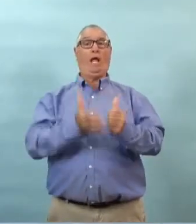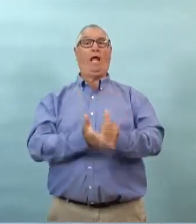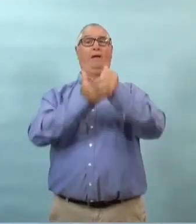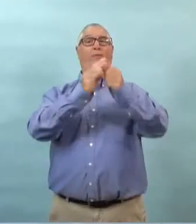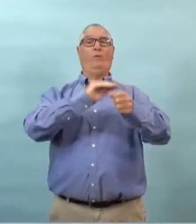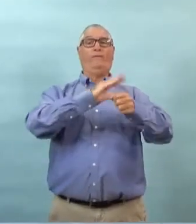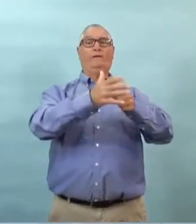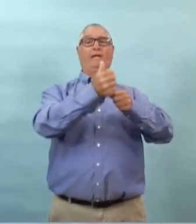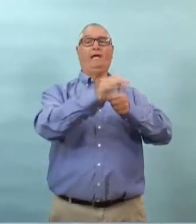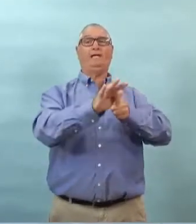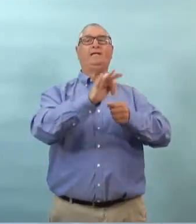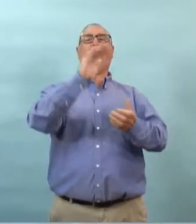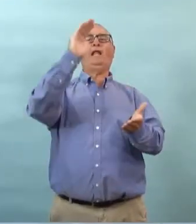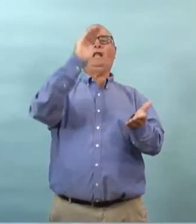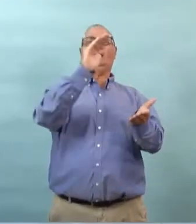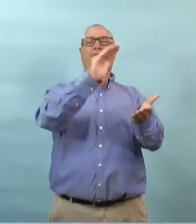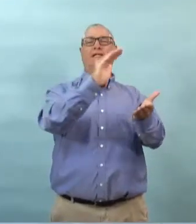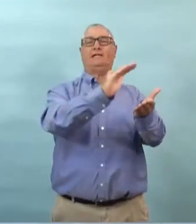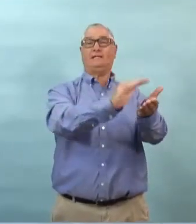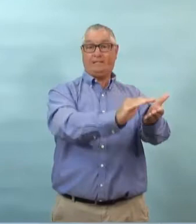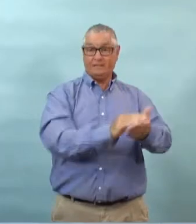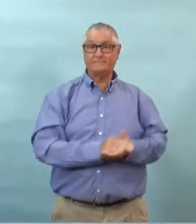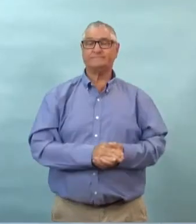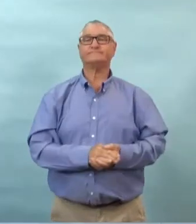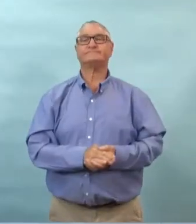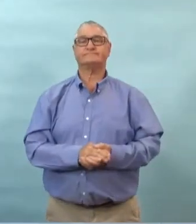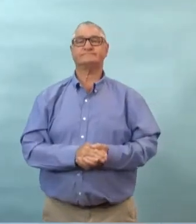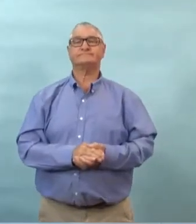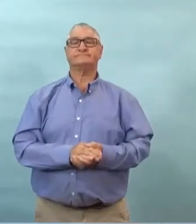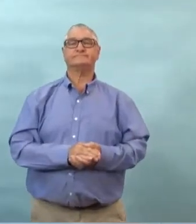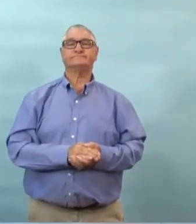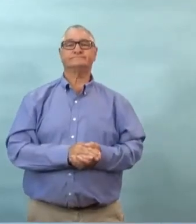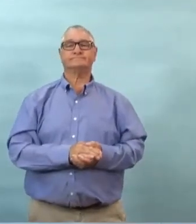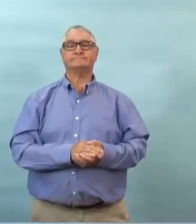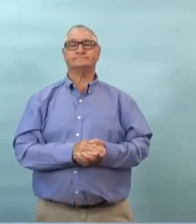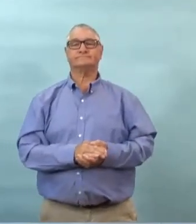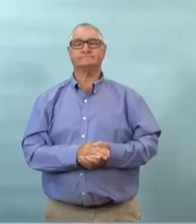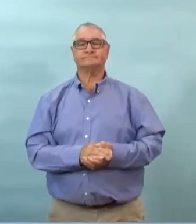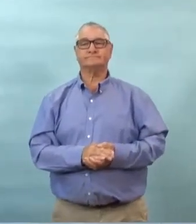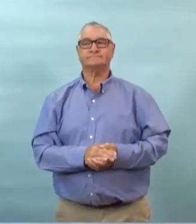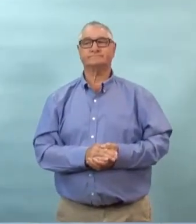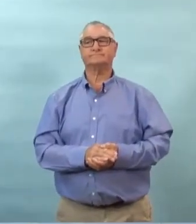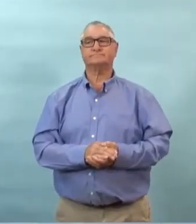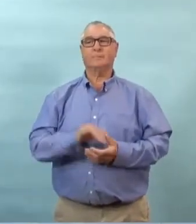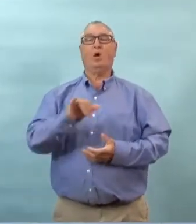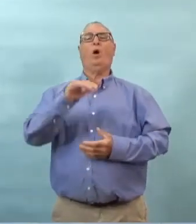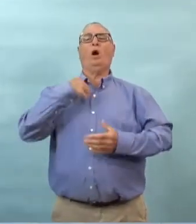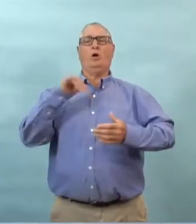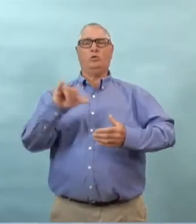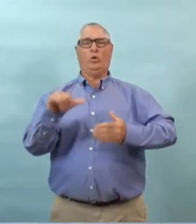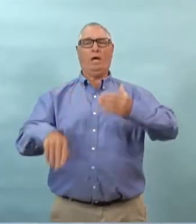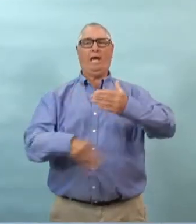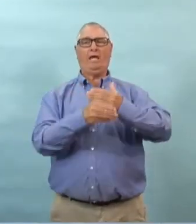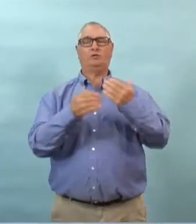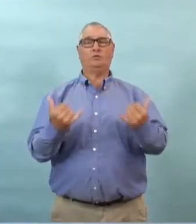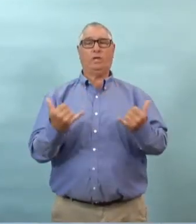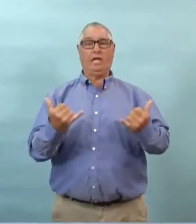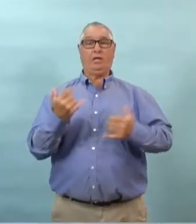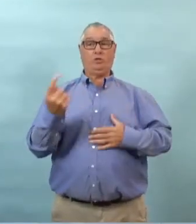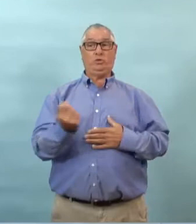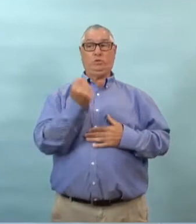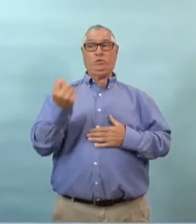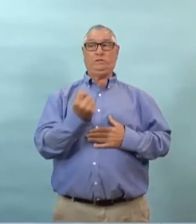malade ça ce sont les gestes qui vont apporter la plus grande différence dans la réduction de la propagation de la cove 19